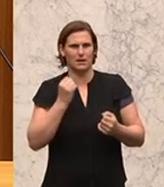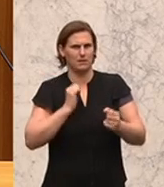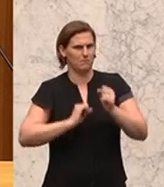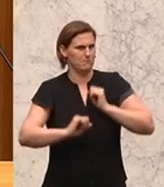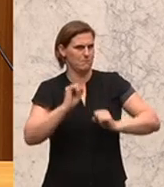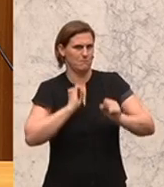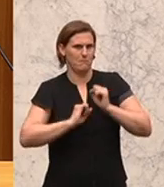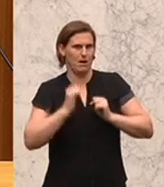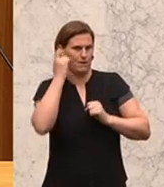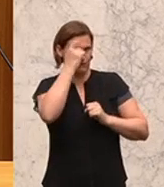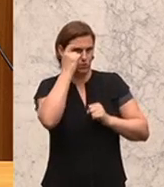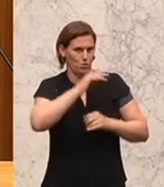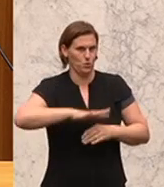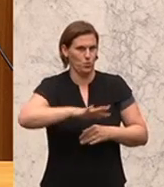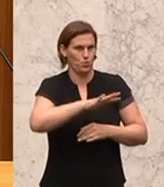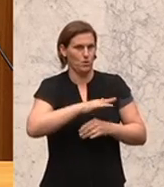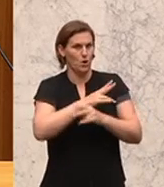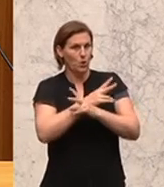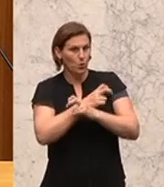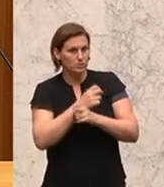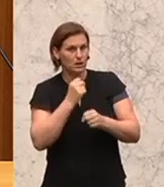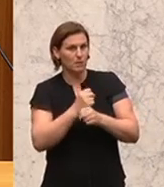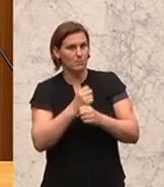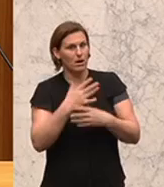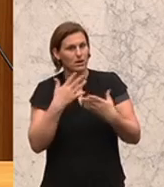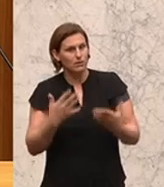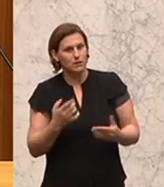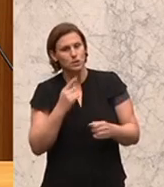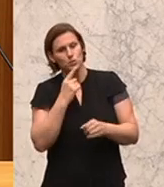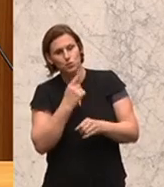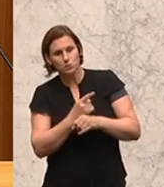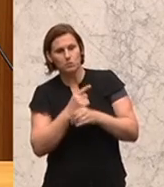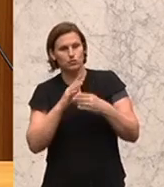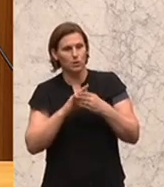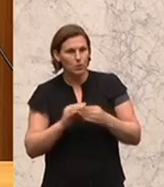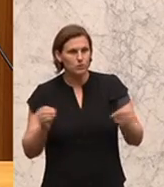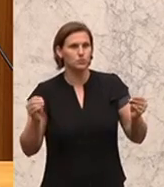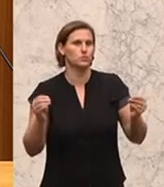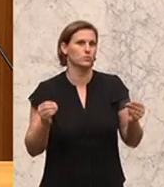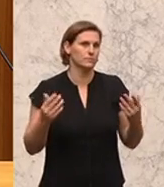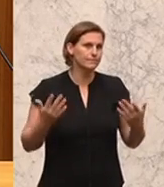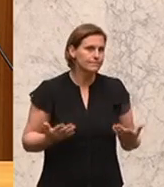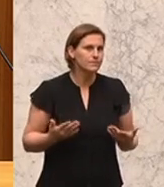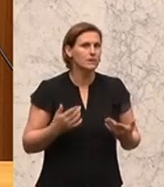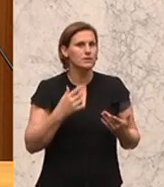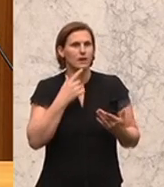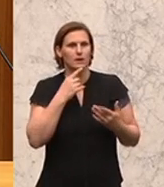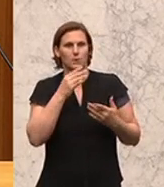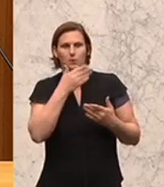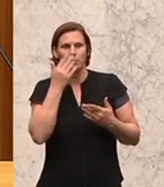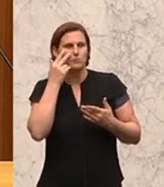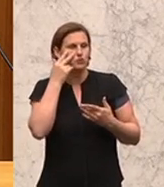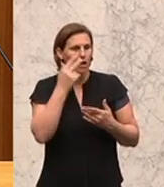haben. Und wie reagiert Österreich darauf mit der typisch österreichischen Lösung? Die Kopf-in-den-Sand